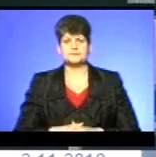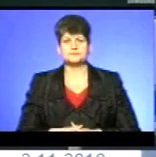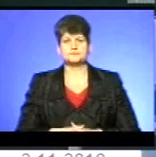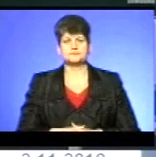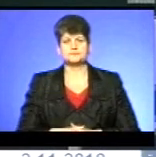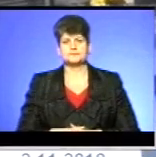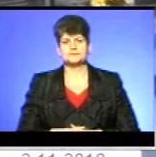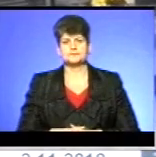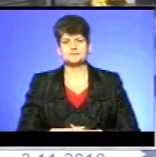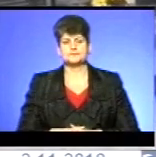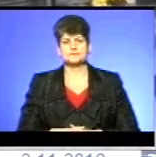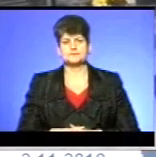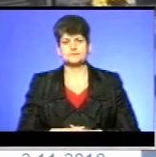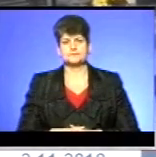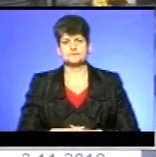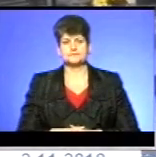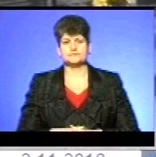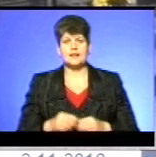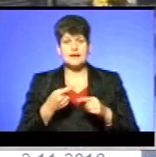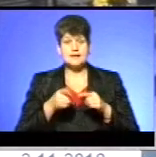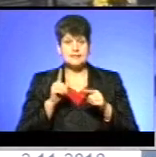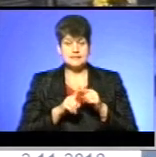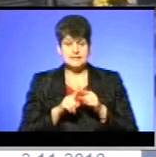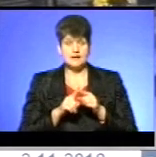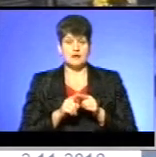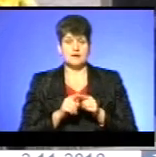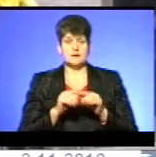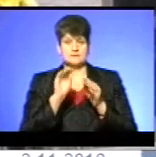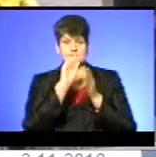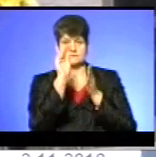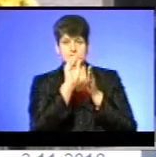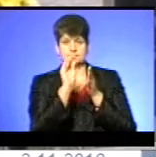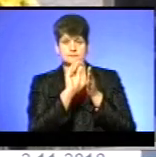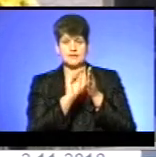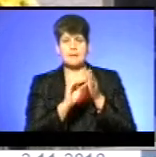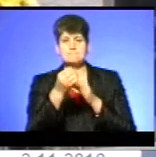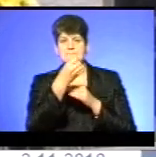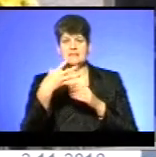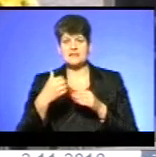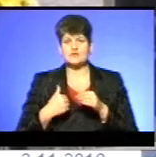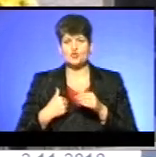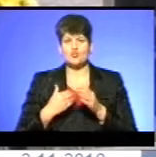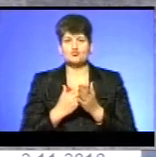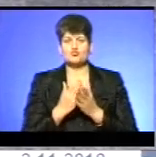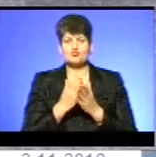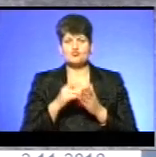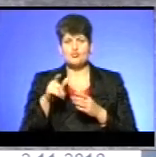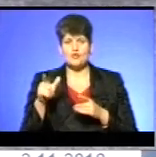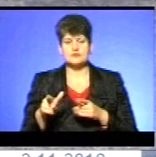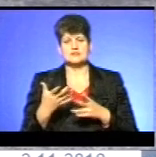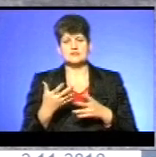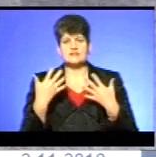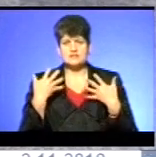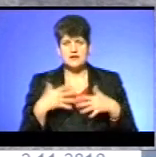Буденчука. Це меморіальна стела, на ній викарбувані імена 15 військовослужбовців, бойові втрати